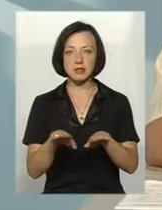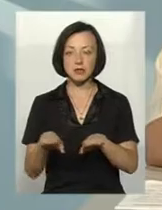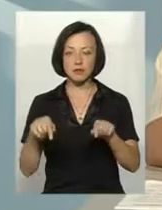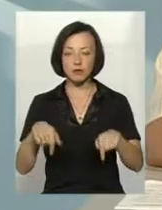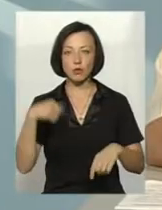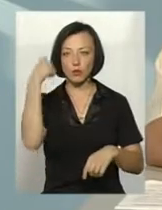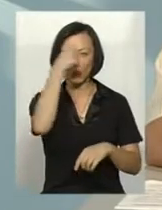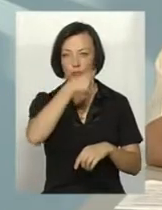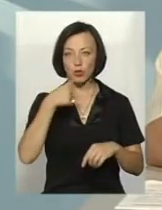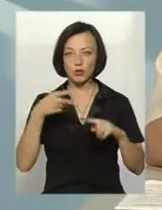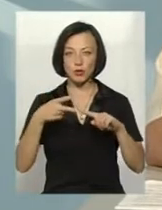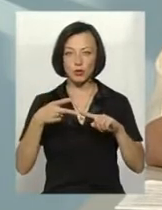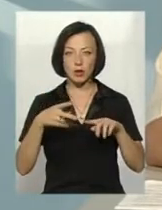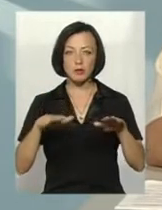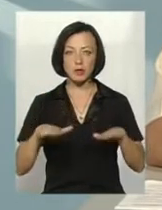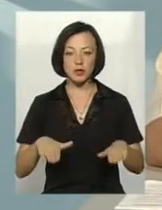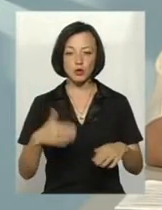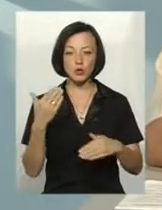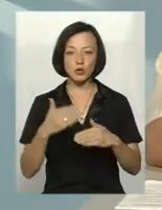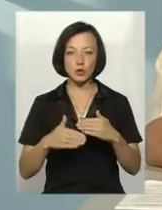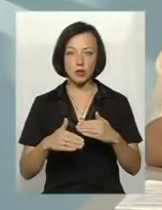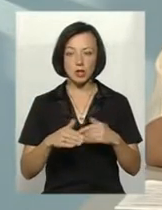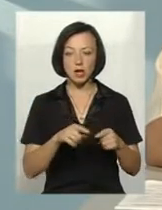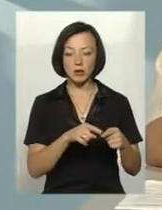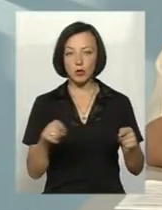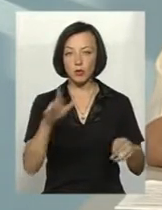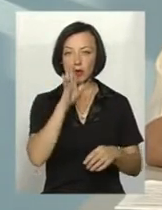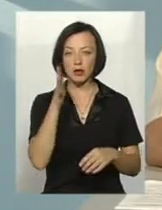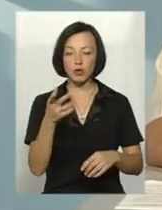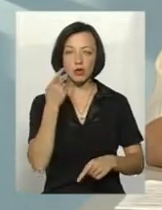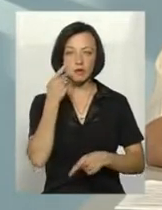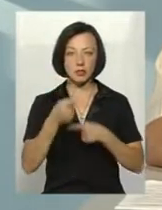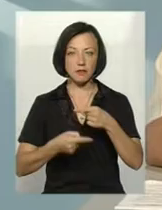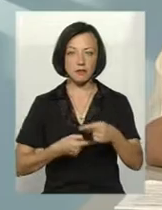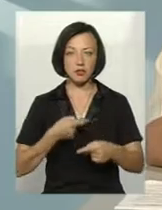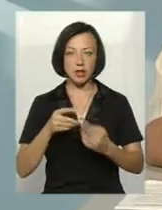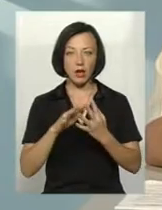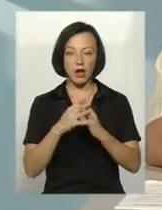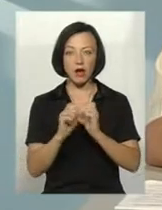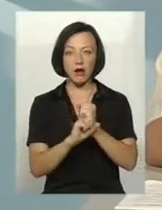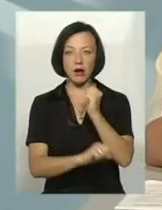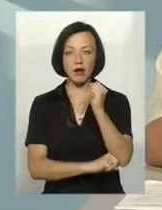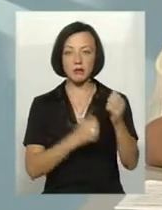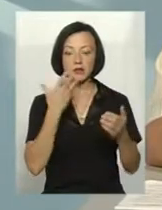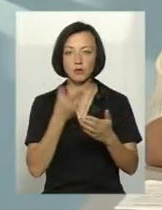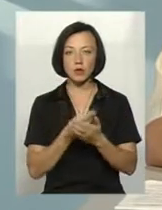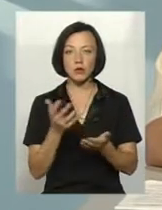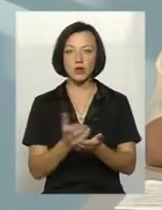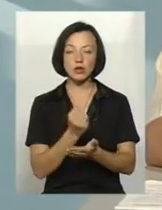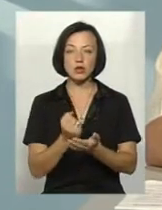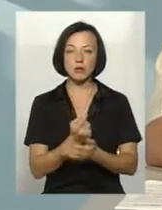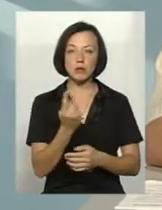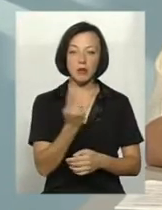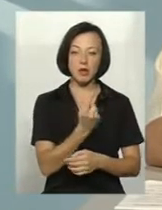році, друге місце. І вже на проводі п'яти років ми завжди в аграрії своїми досягнами на першому,